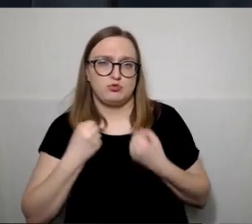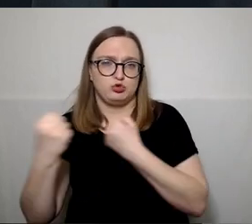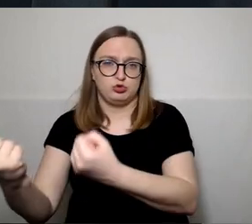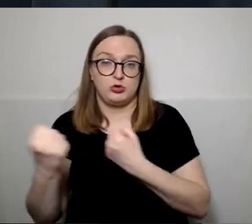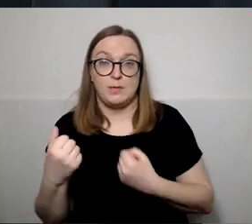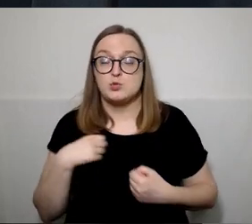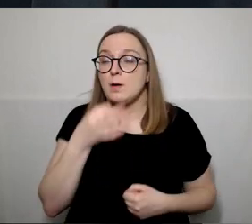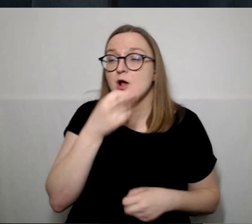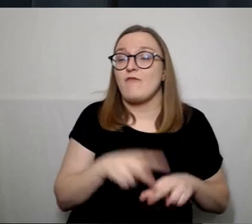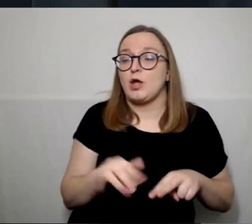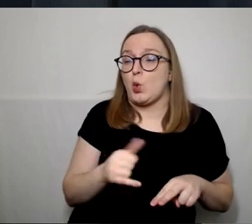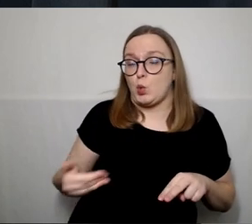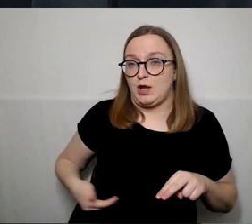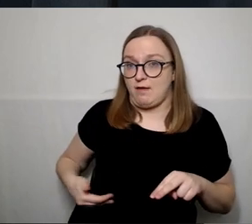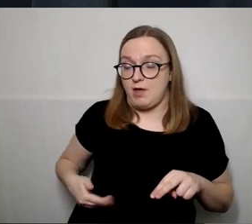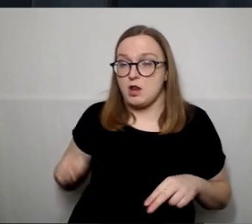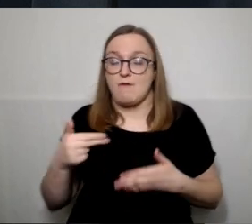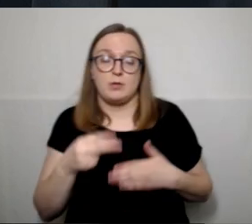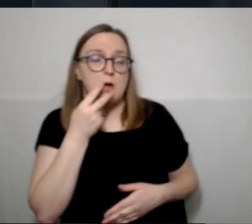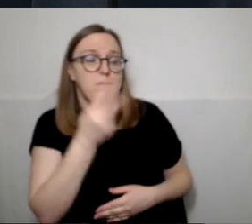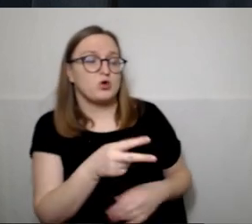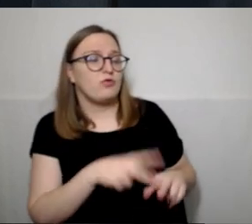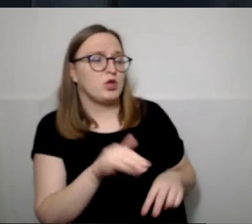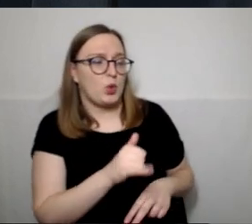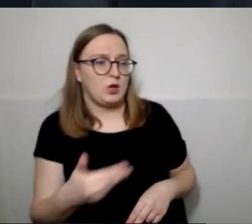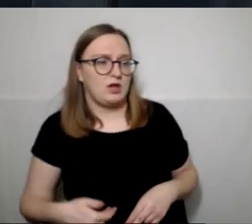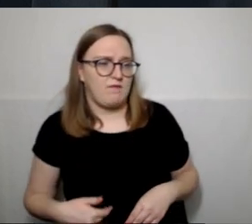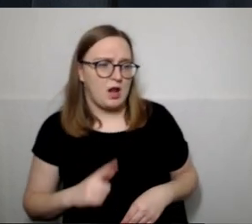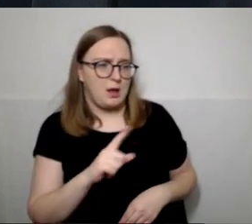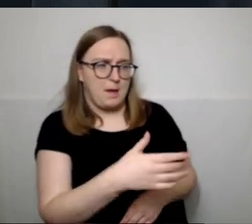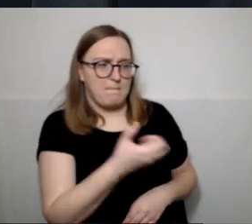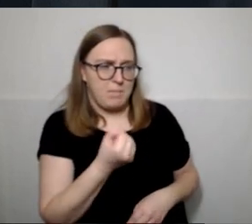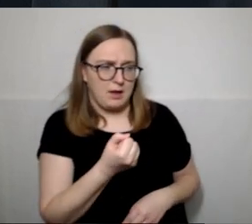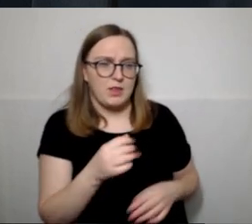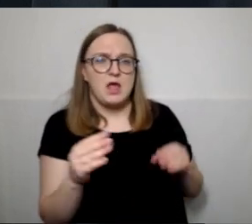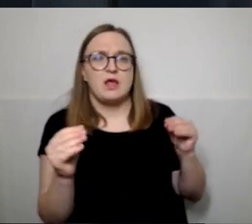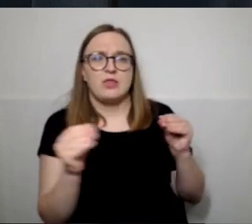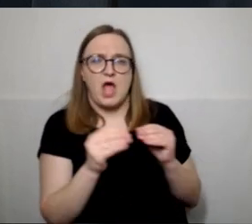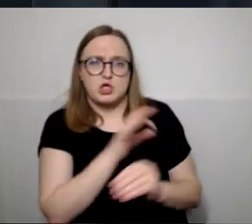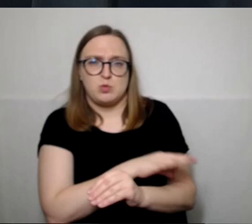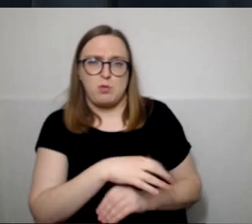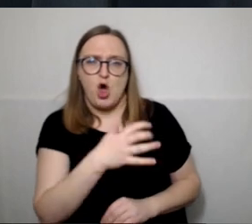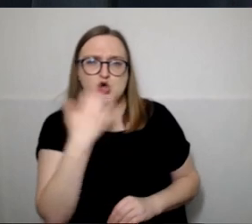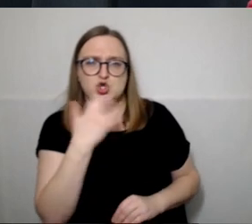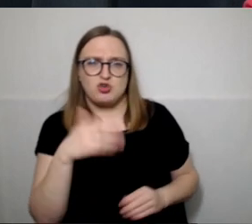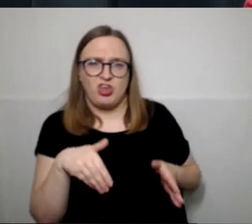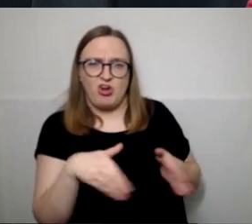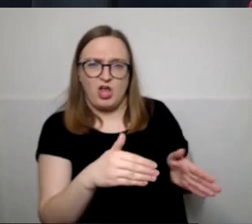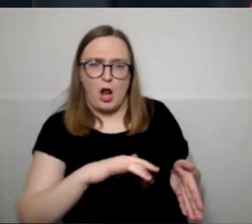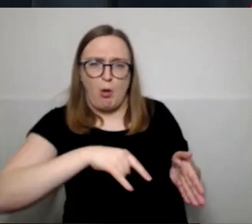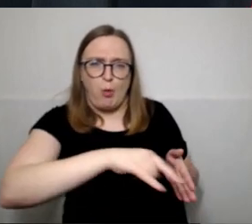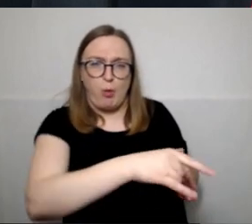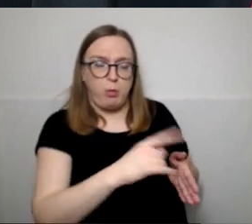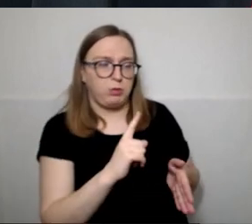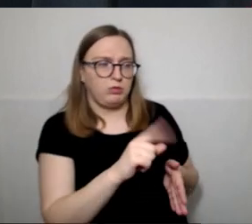vietoje gyvena ir pasižiūri tą įmonę, kurisai gyvena, kai privažiuoja 10 km žvirkeliais ir dobėtai žvirkeliais, tai